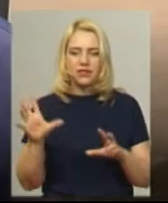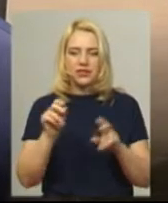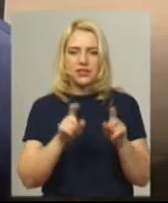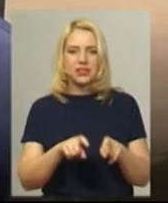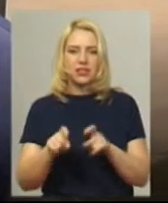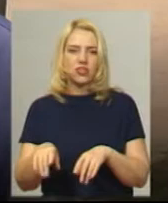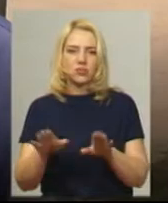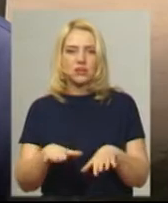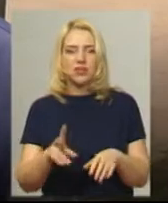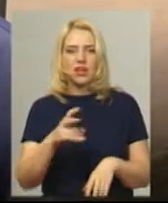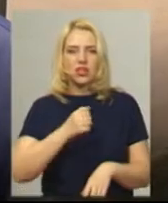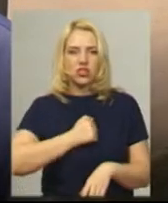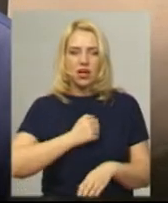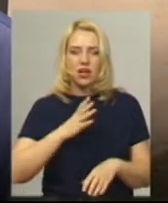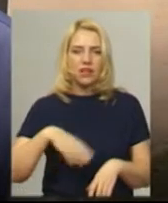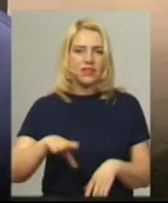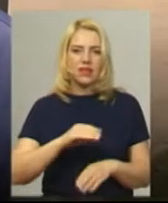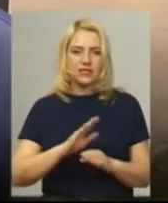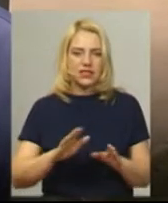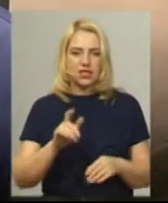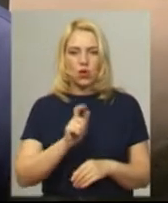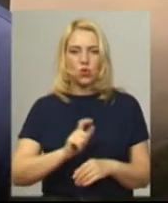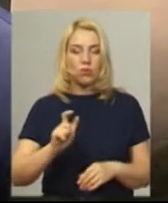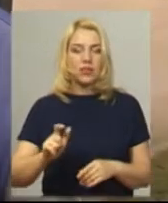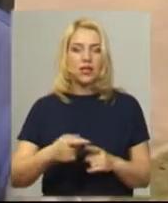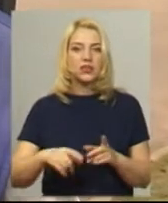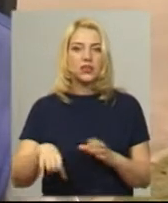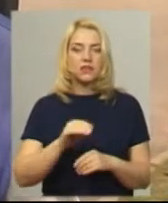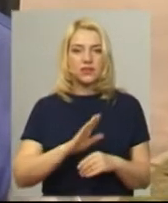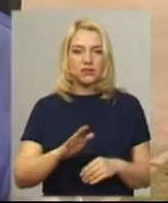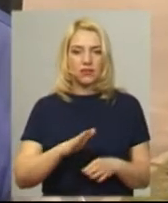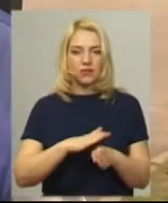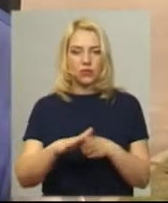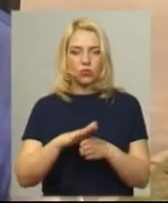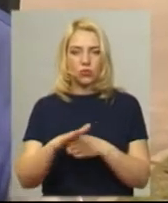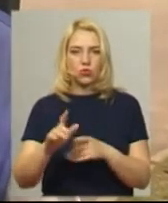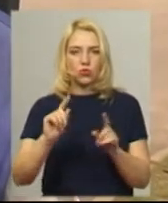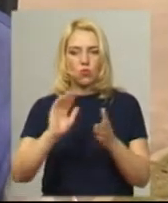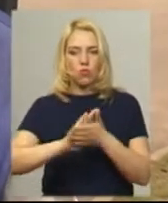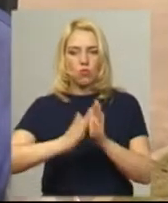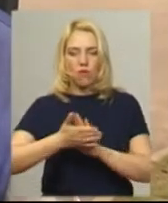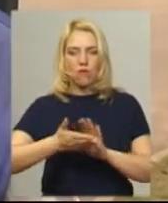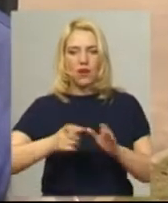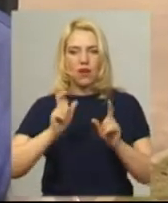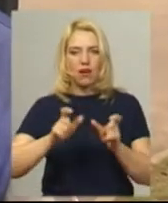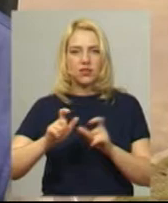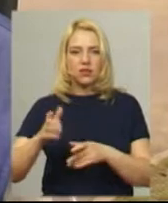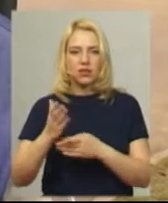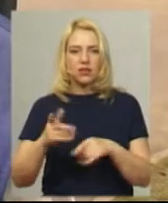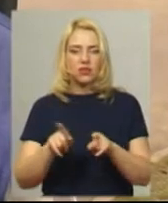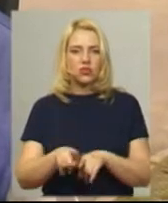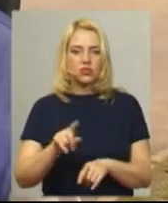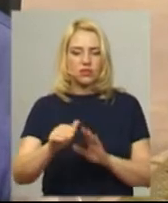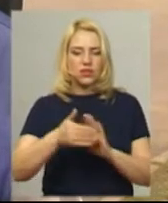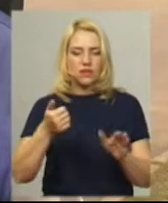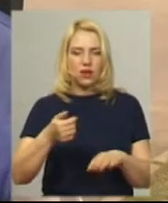місця, але, на жаль, не всі громадяни, пасажири дотримуються умов карантину. Є такі, що приходиться визивати поліцію,